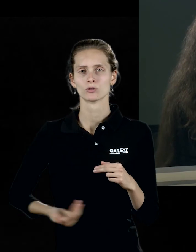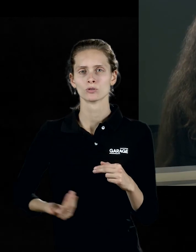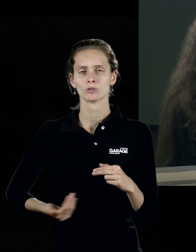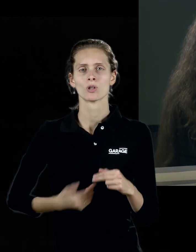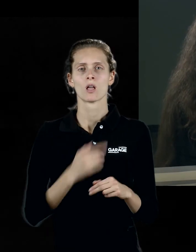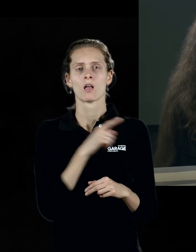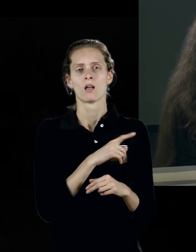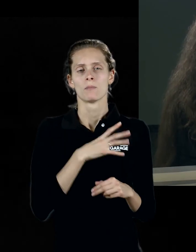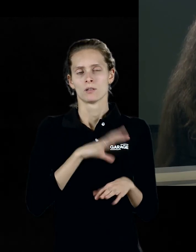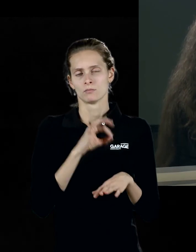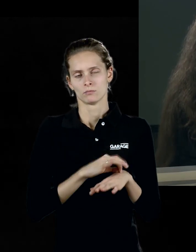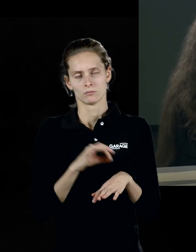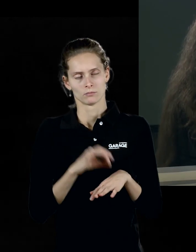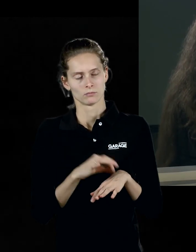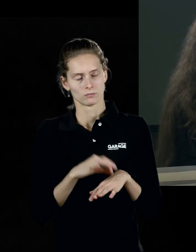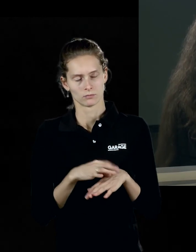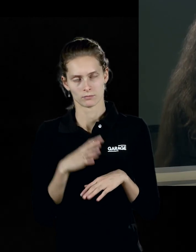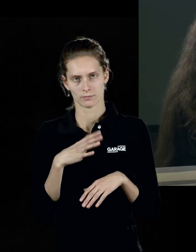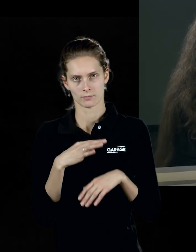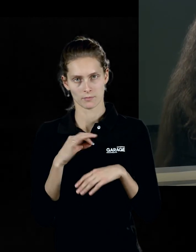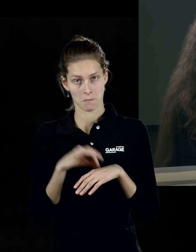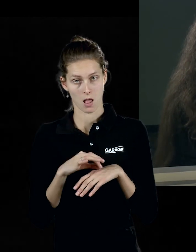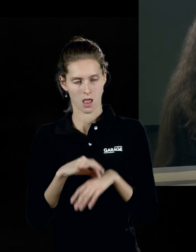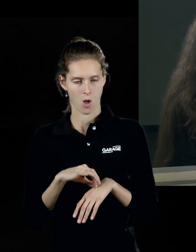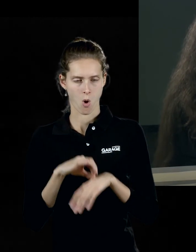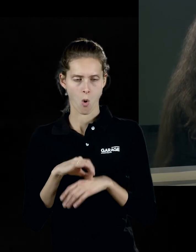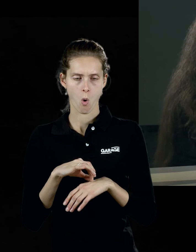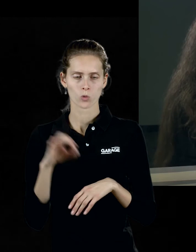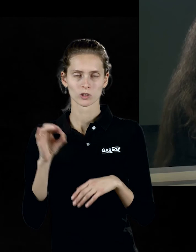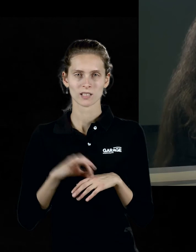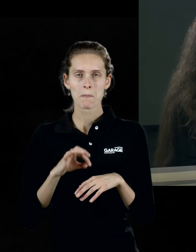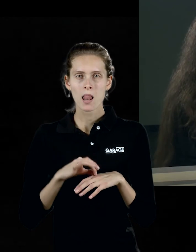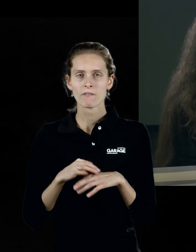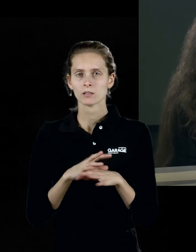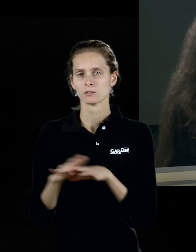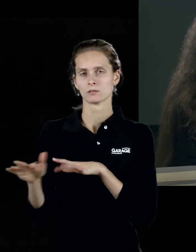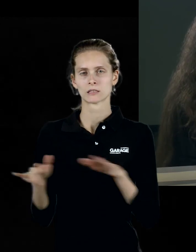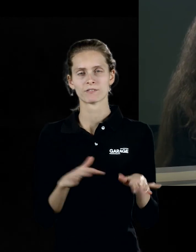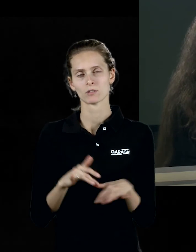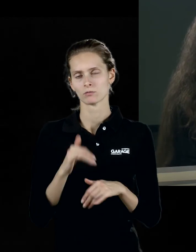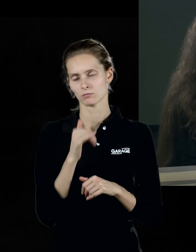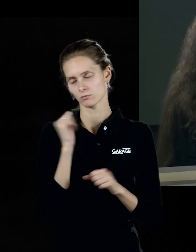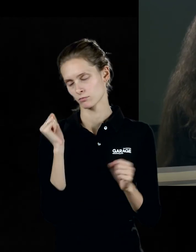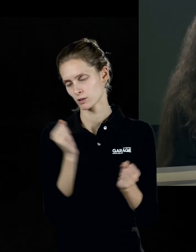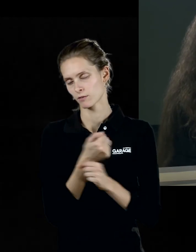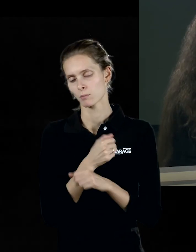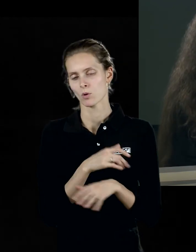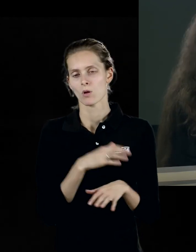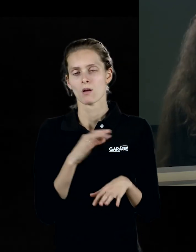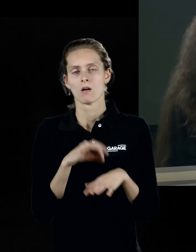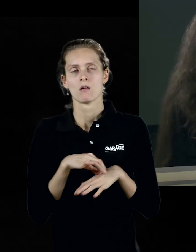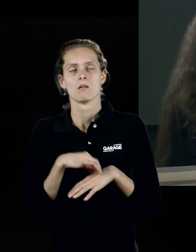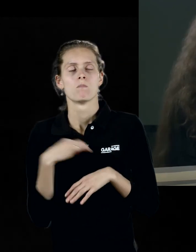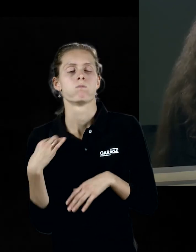было редкое и мучительное, видимо, кожное заболевание, которое не позволяло ему двигаться, которое делало мучительным любое движение. И,